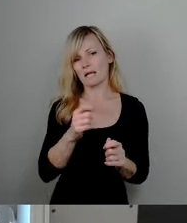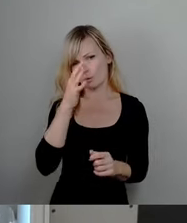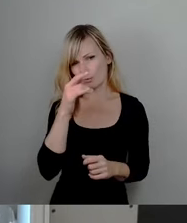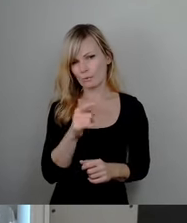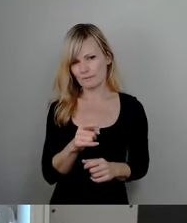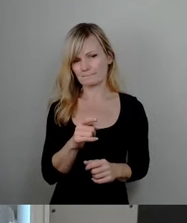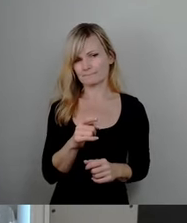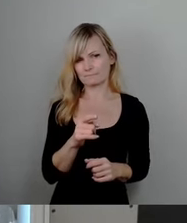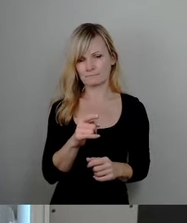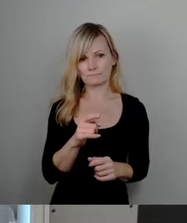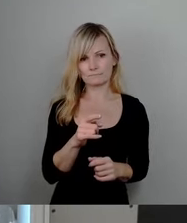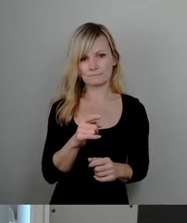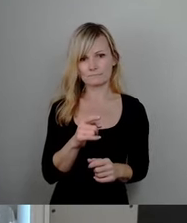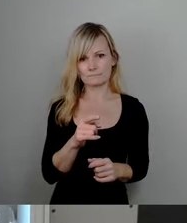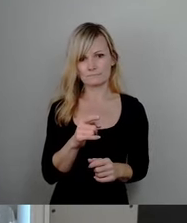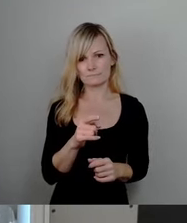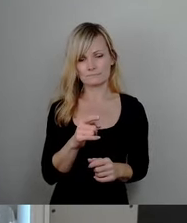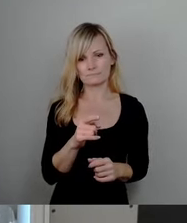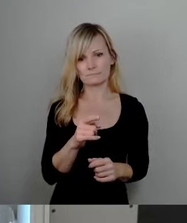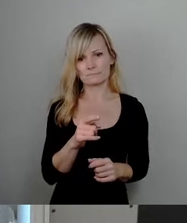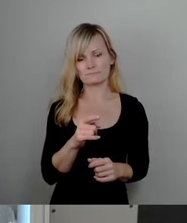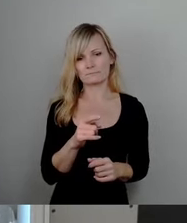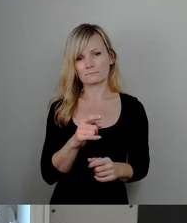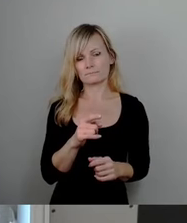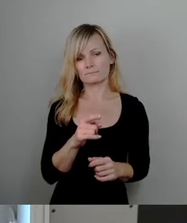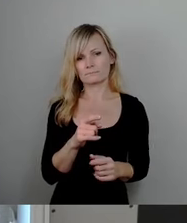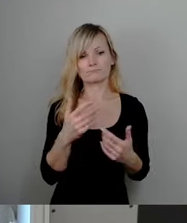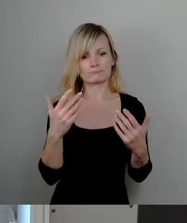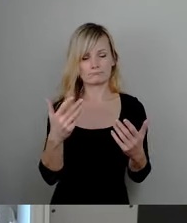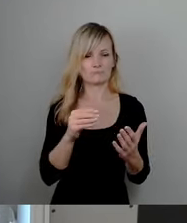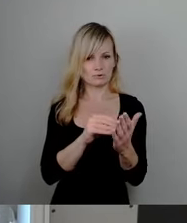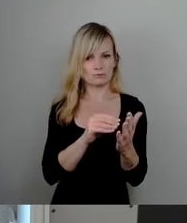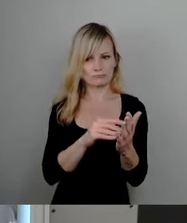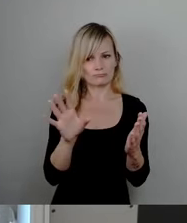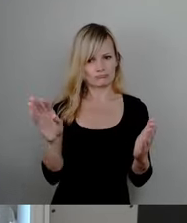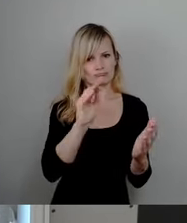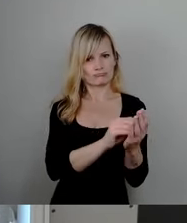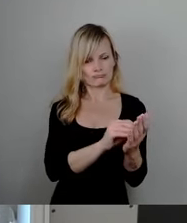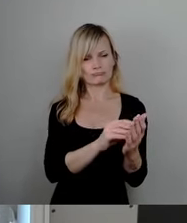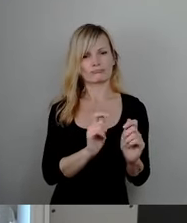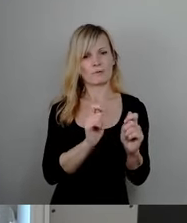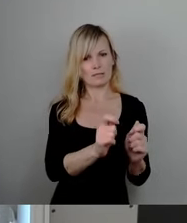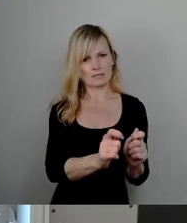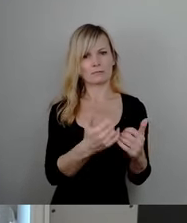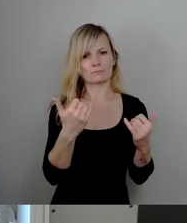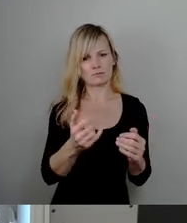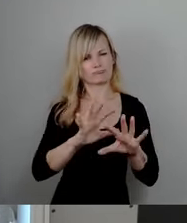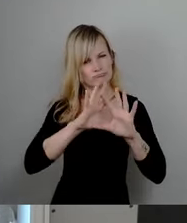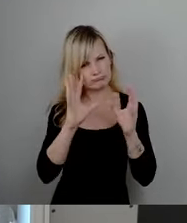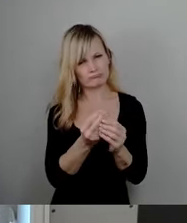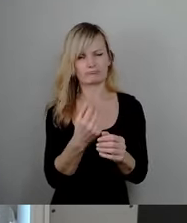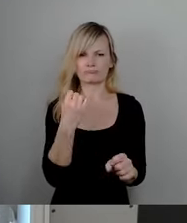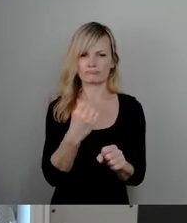genommen worden sind, sodass wir, denke ich, jetzt in diesem Bereich eine runde Sache haben.